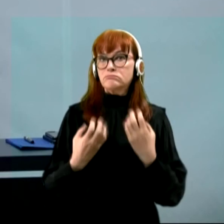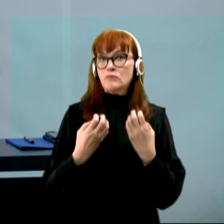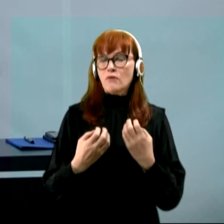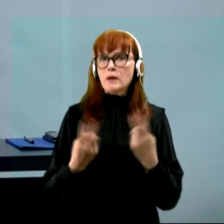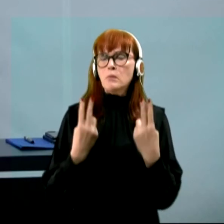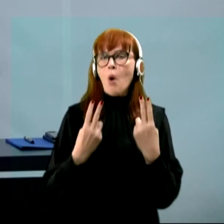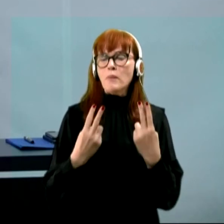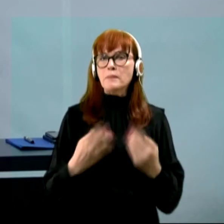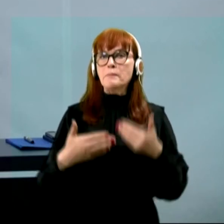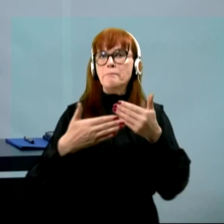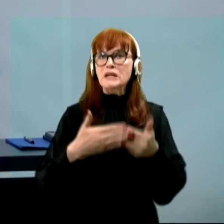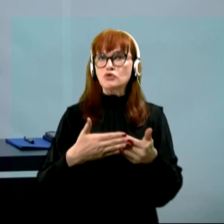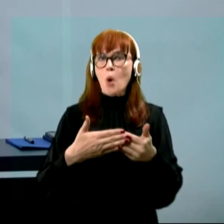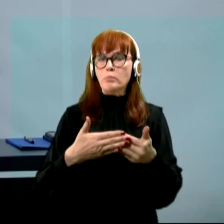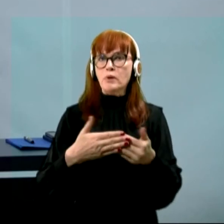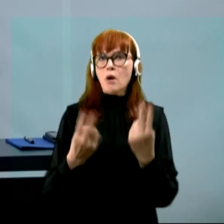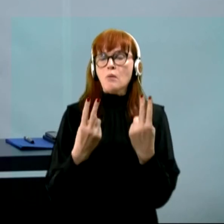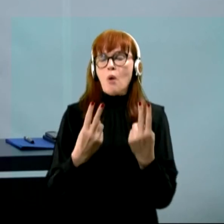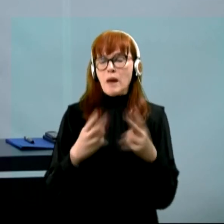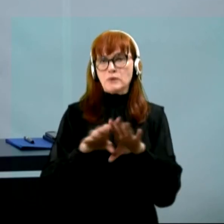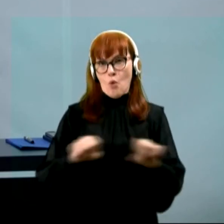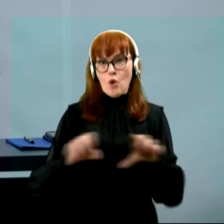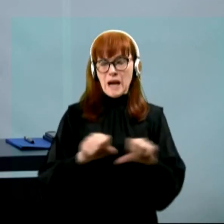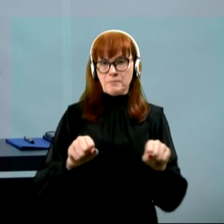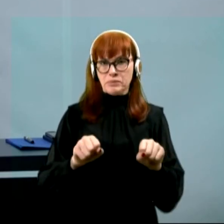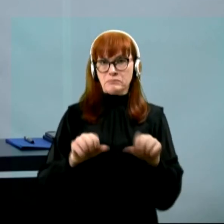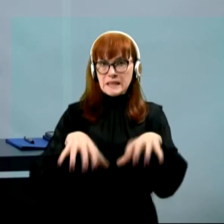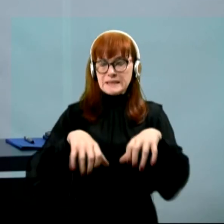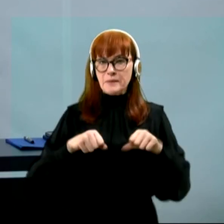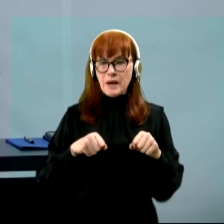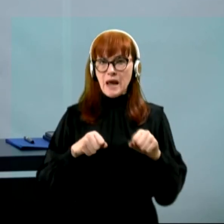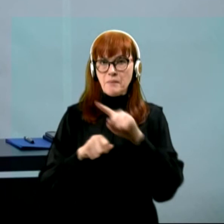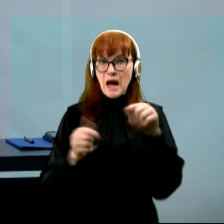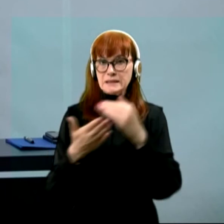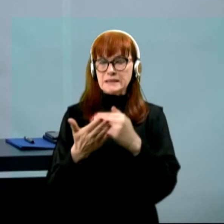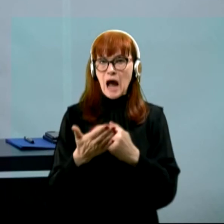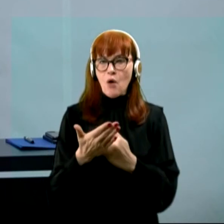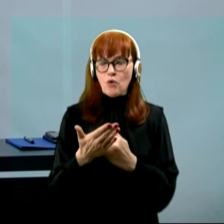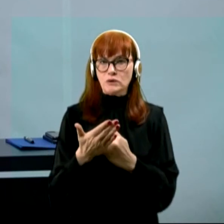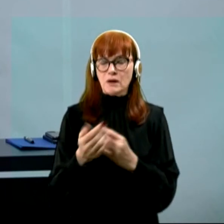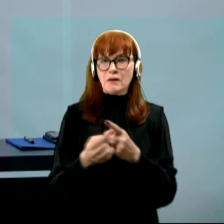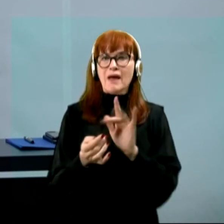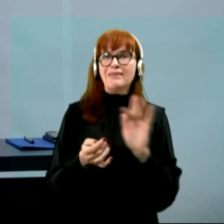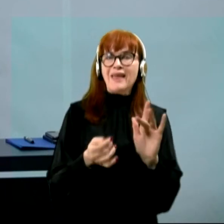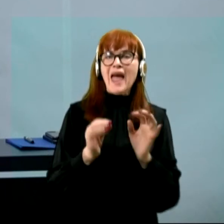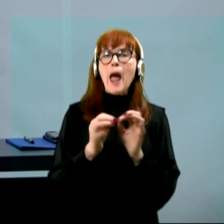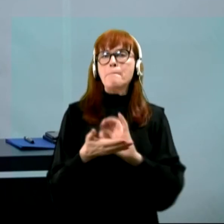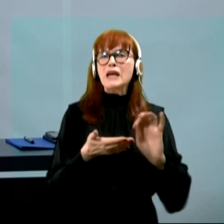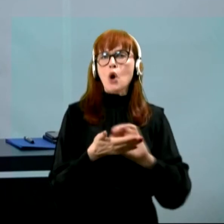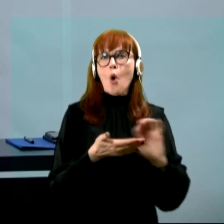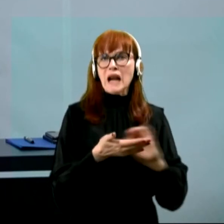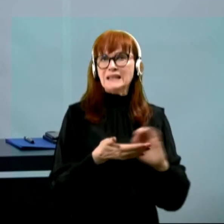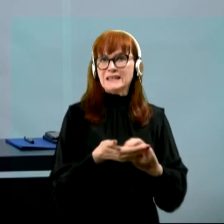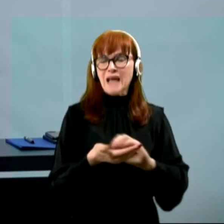k pomembnega okrepa sprejmanje zakona o debirokratizaciji, s katerim